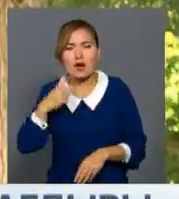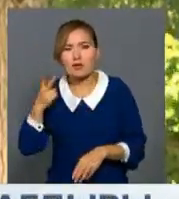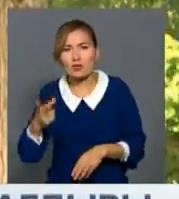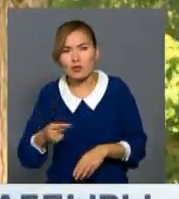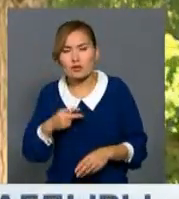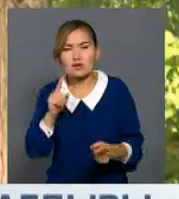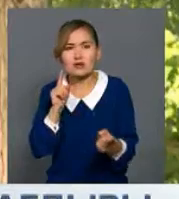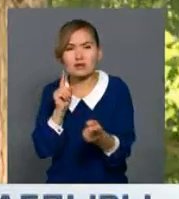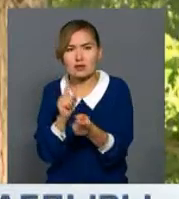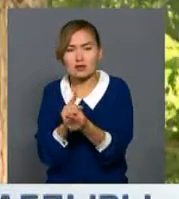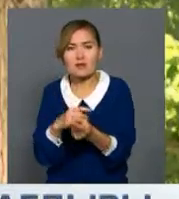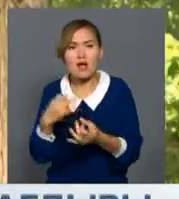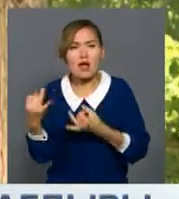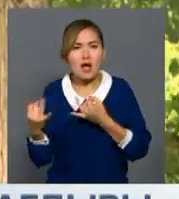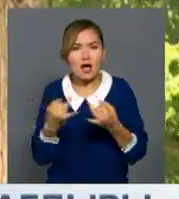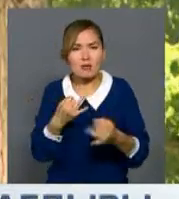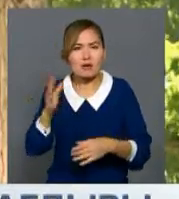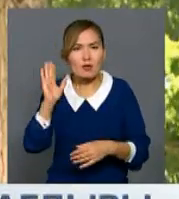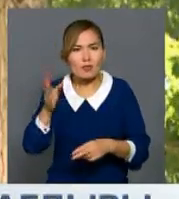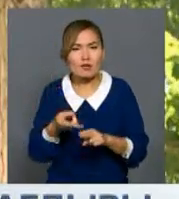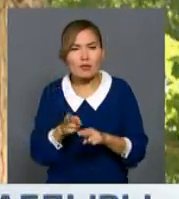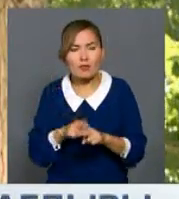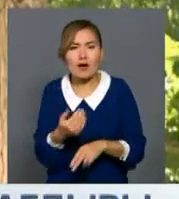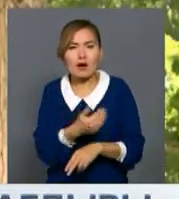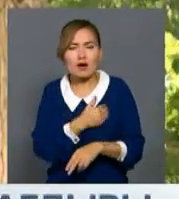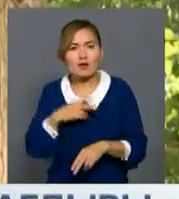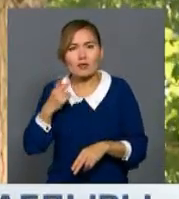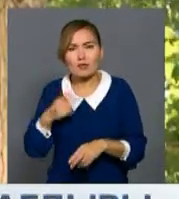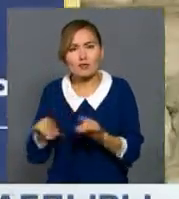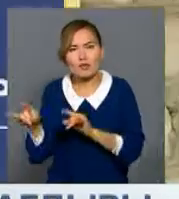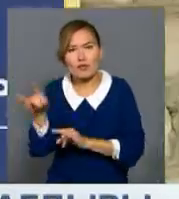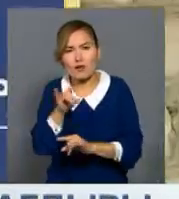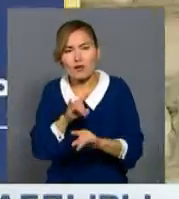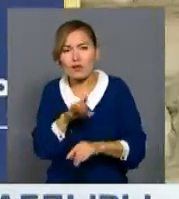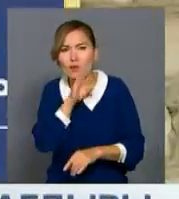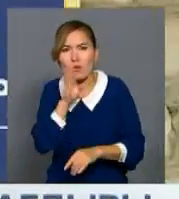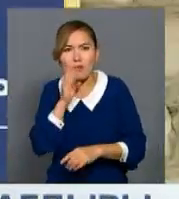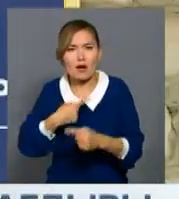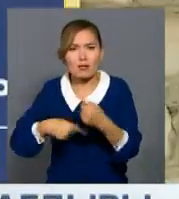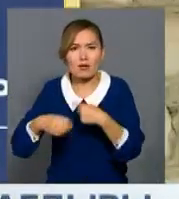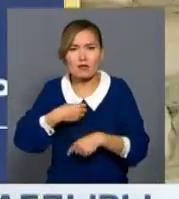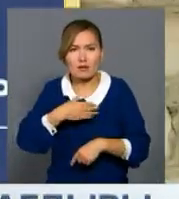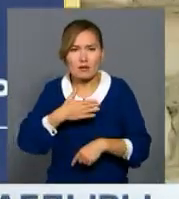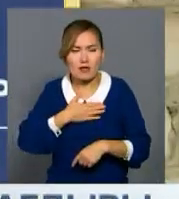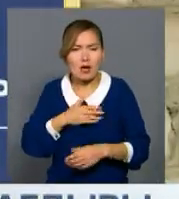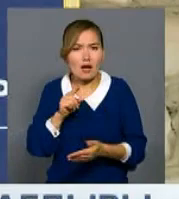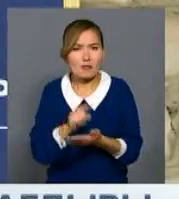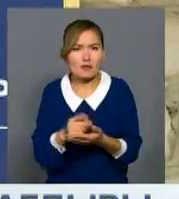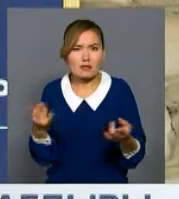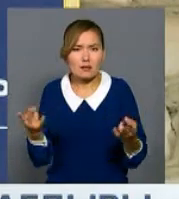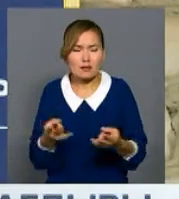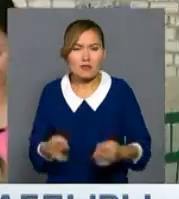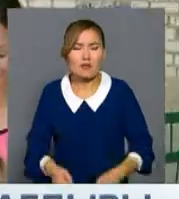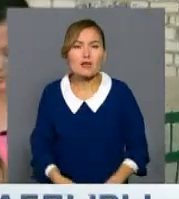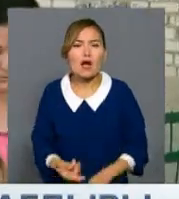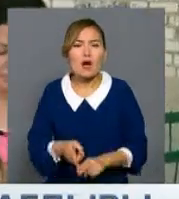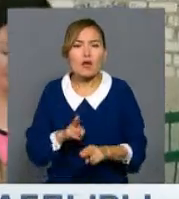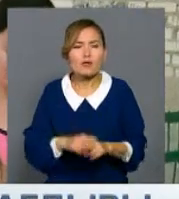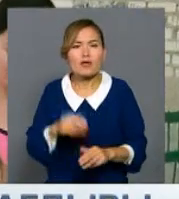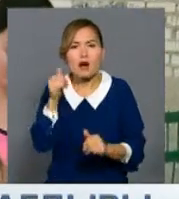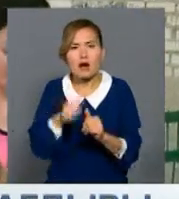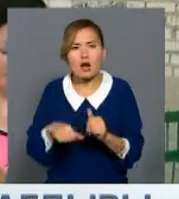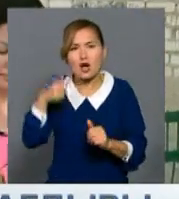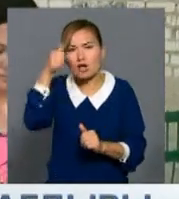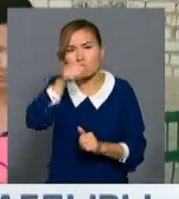саватырмыз. Бұл әлі де болса да, вақты қажетелетін шараларды. Қамқорлық тағдардың орталығына жылсайын жерлікті бүйдеттен